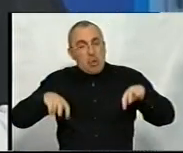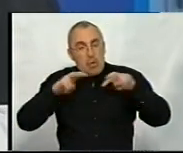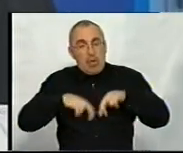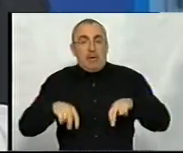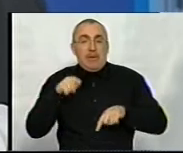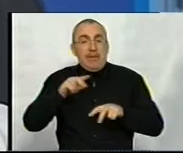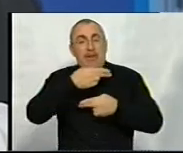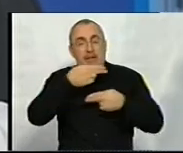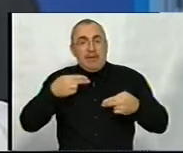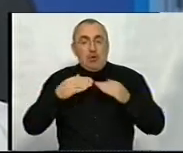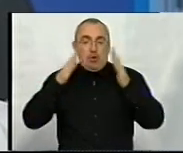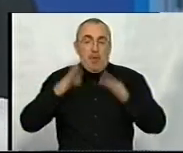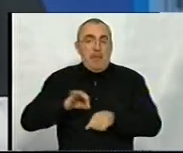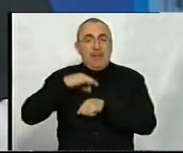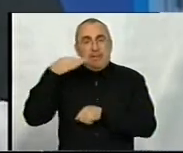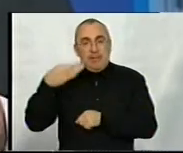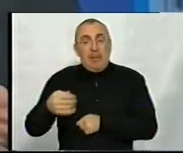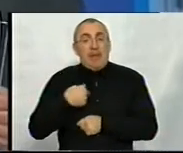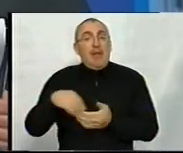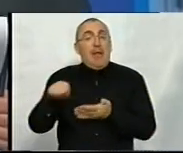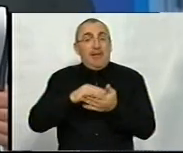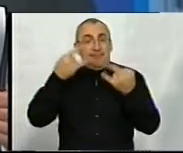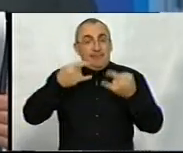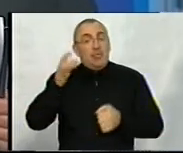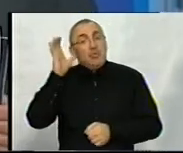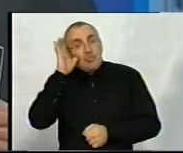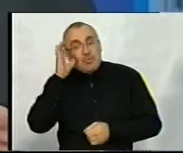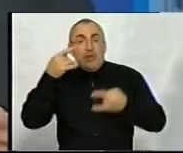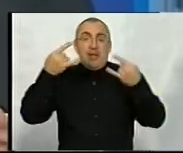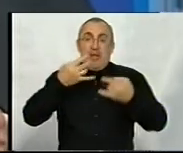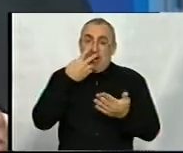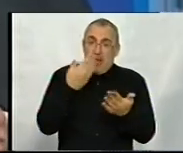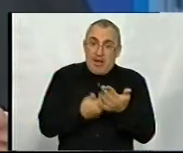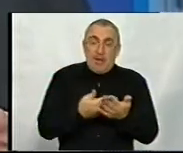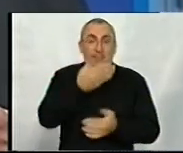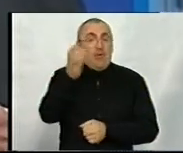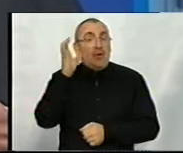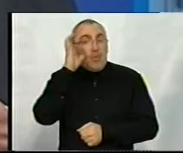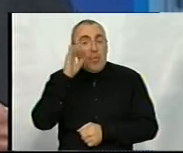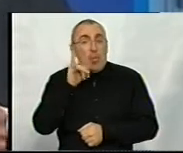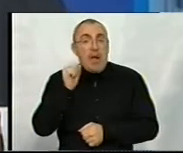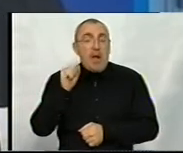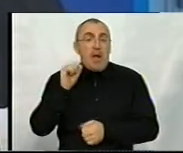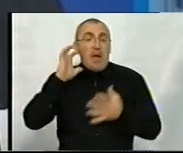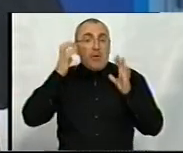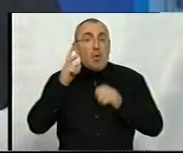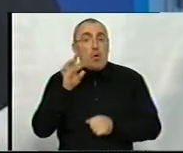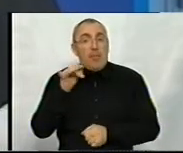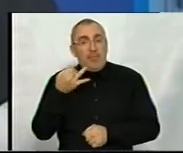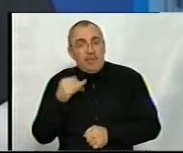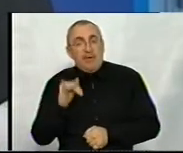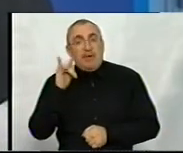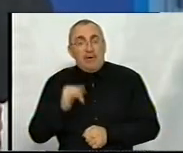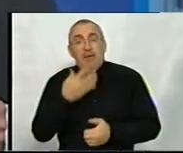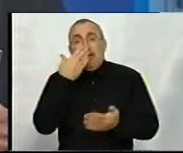в темі домашнього насилля. А я нагадаю нашим слухачам і глядачам, що ви слухали на ЮА Українське радіо Кропивницький